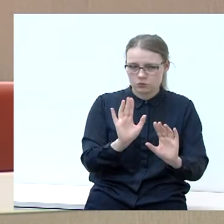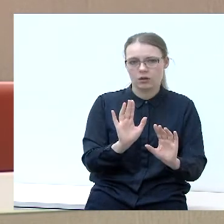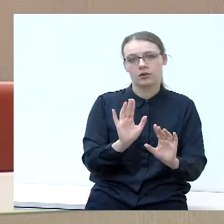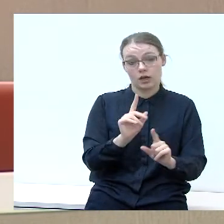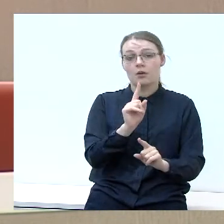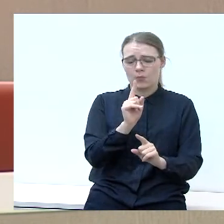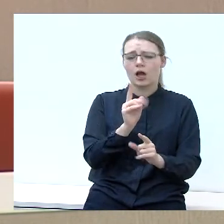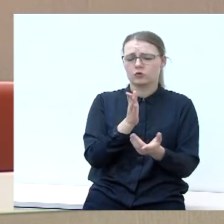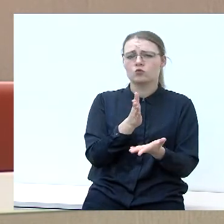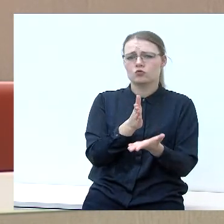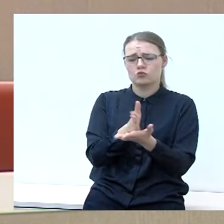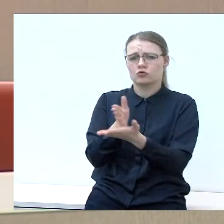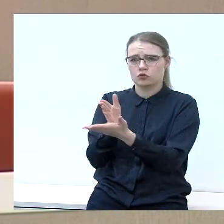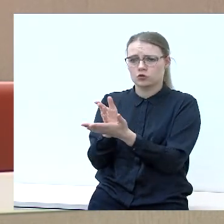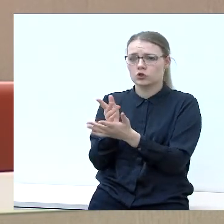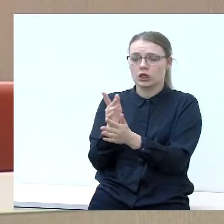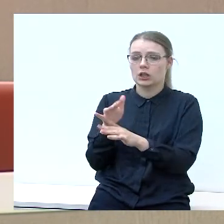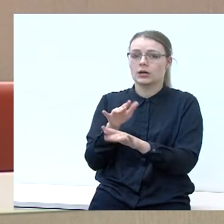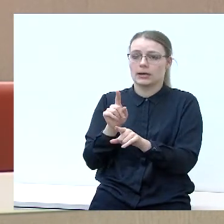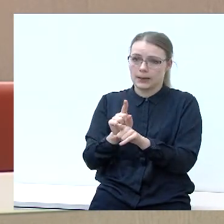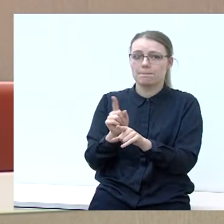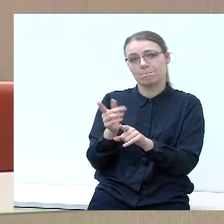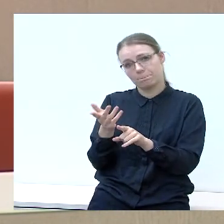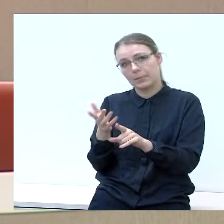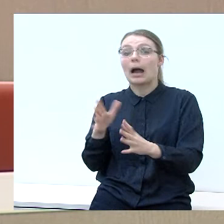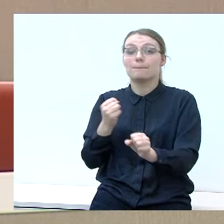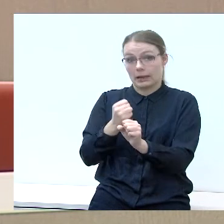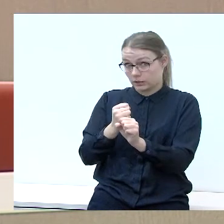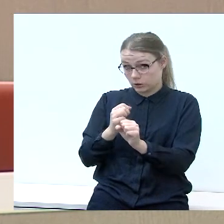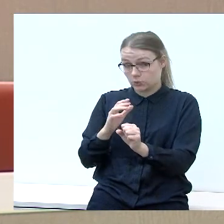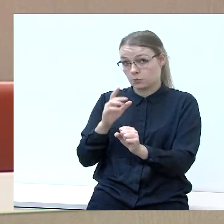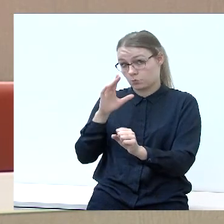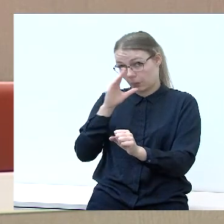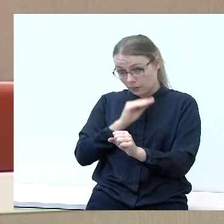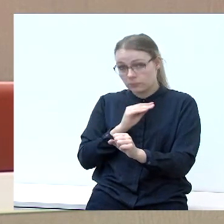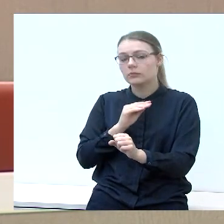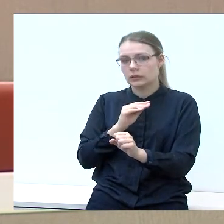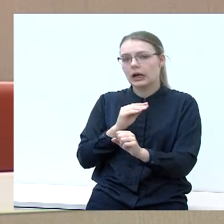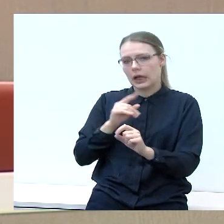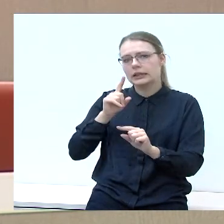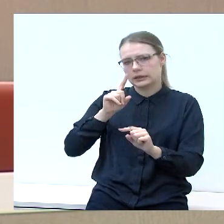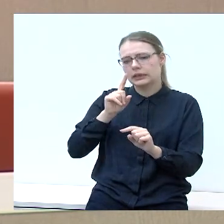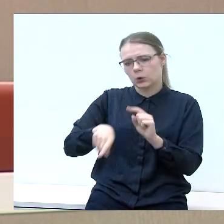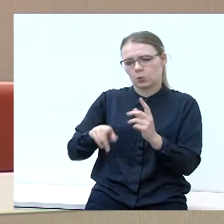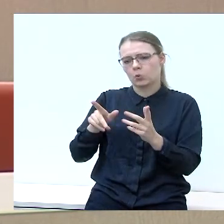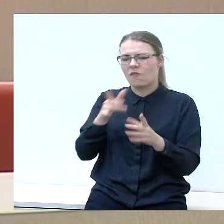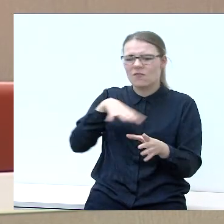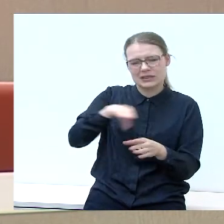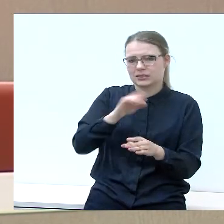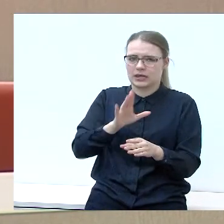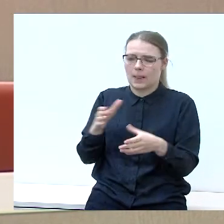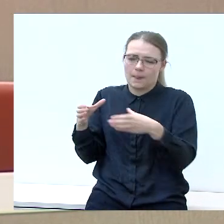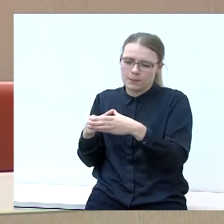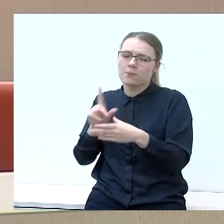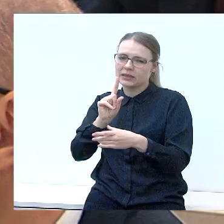irgi keletas tokių variantų. Aš manau, kad nedidelę dalį mes galim tik tai sulaikyti. Šau repliką,